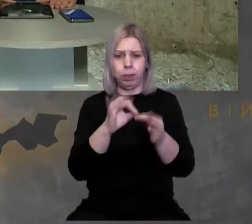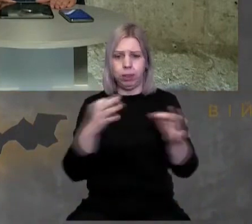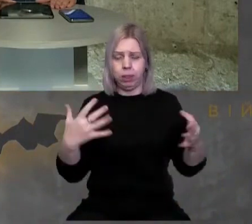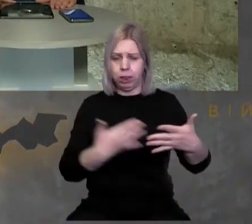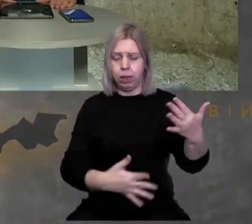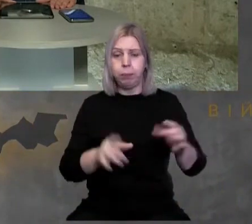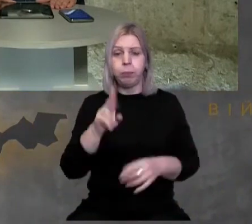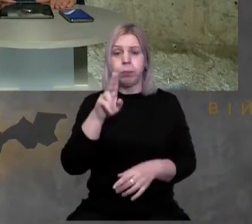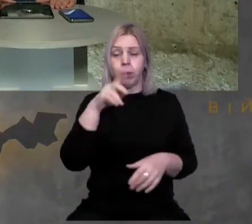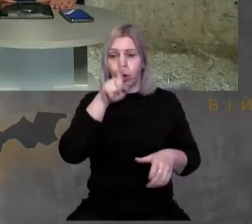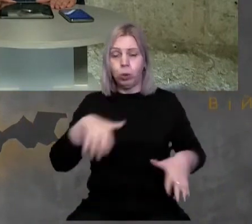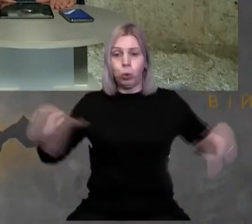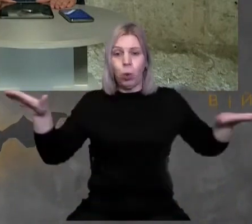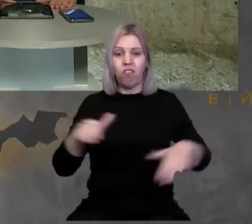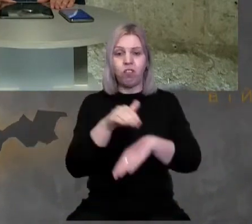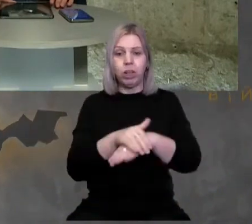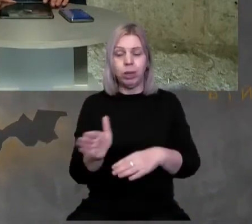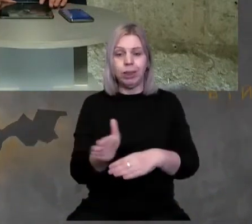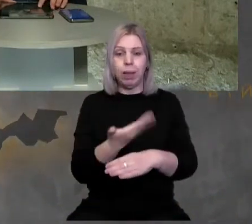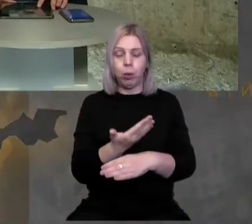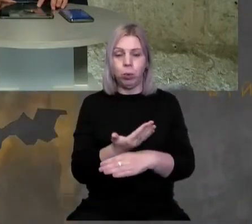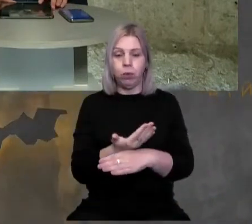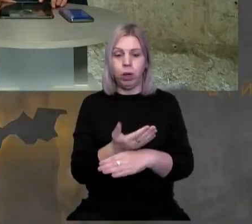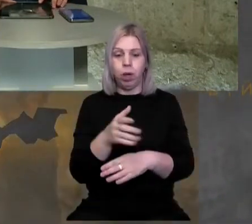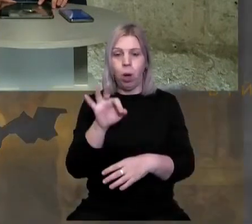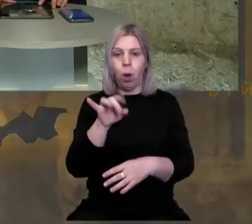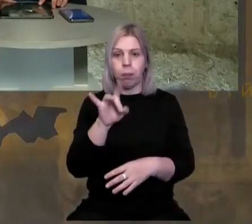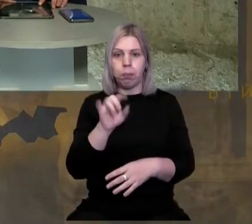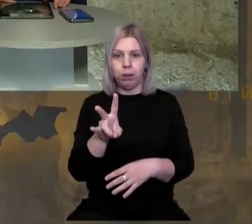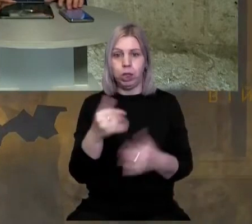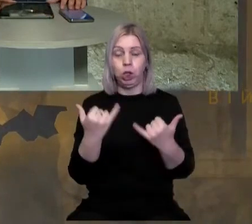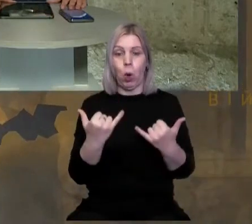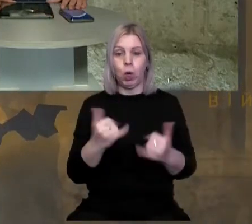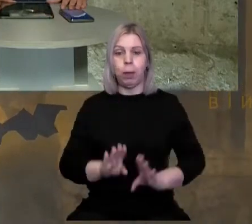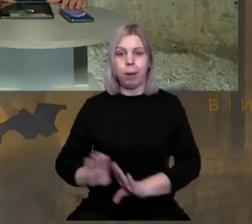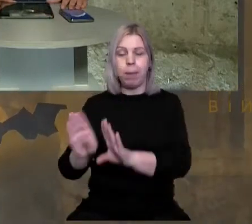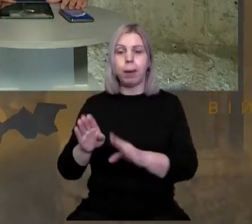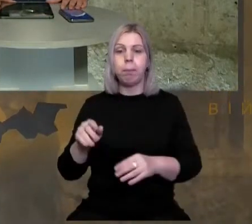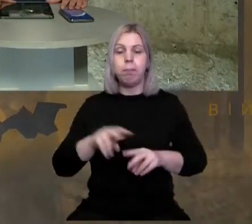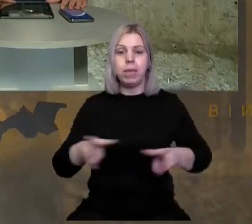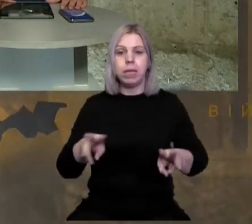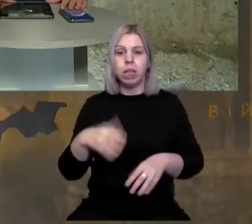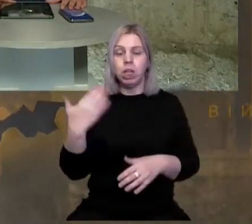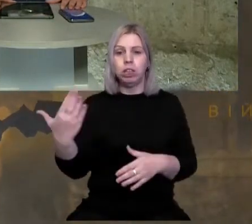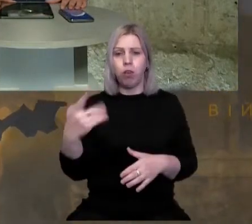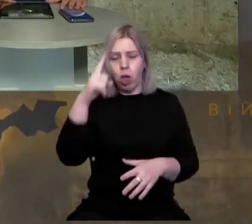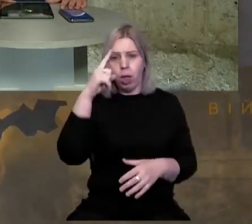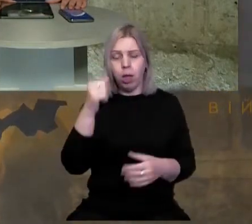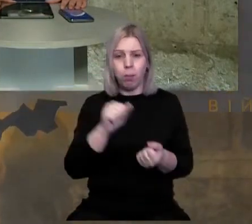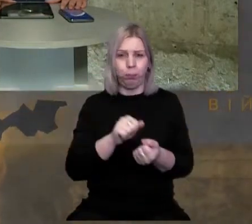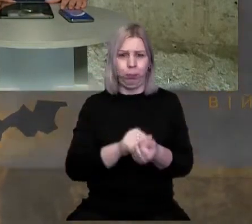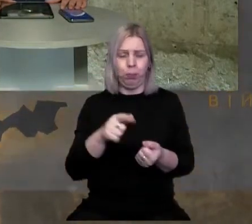Турулла фактично демонтував Орбан, сьогоднішній прем'єр-міністр Угорщини, своєю недолугою